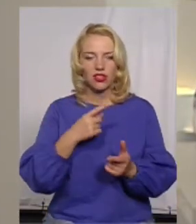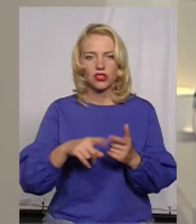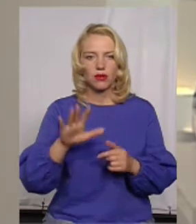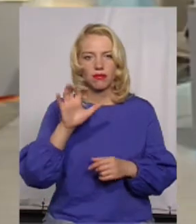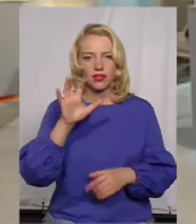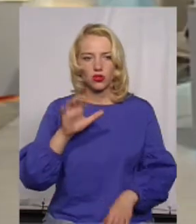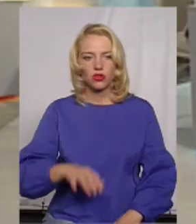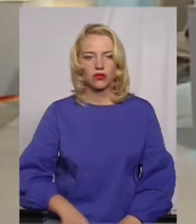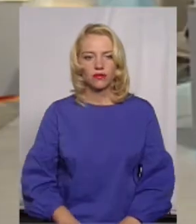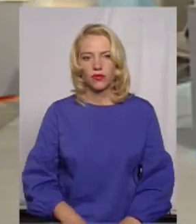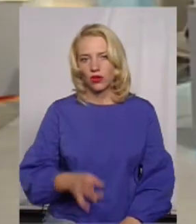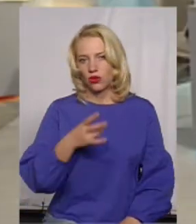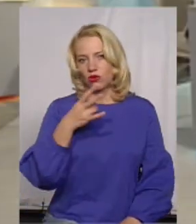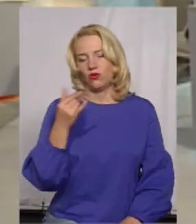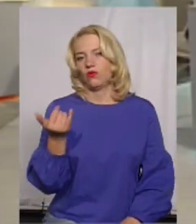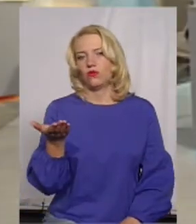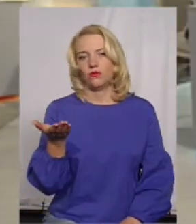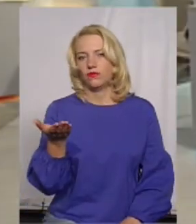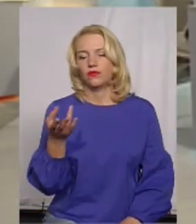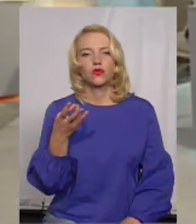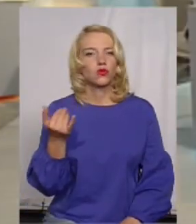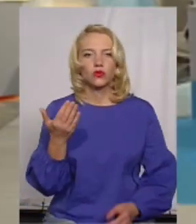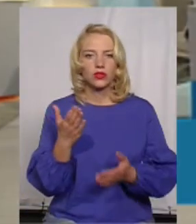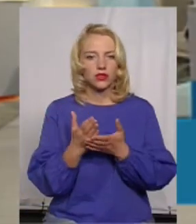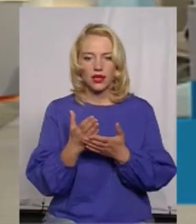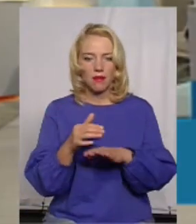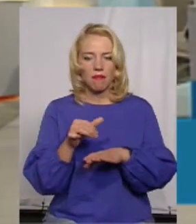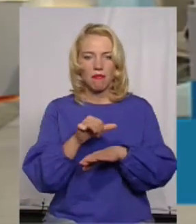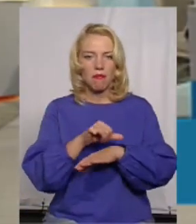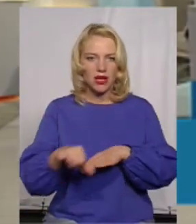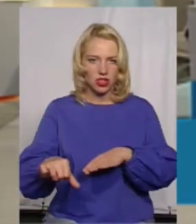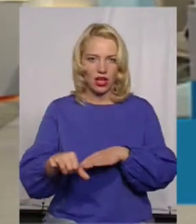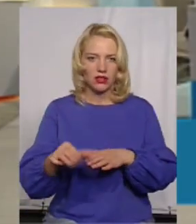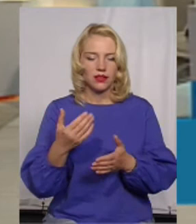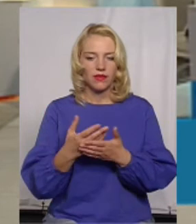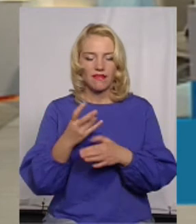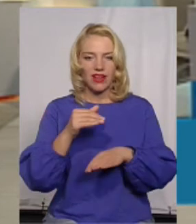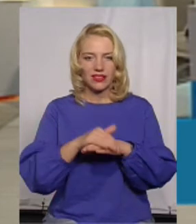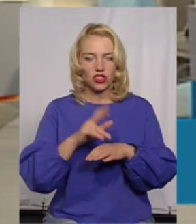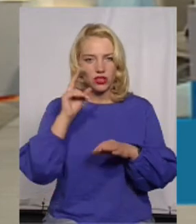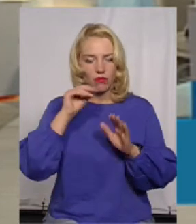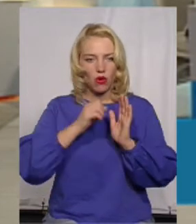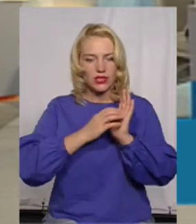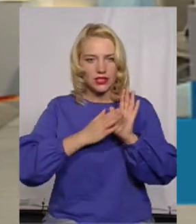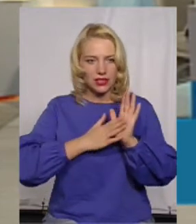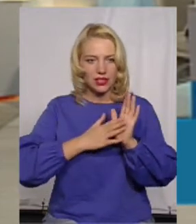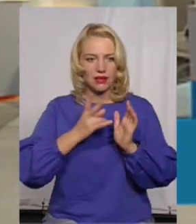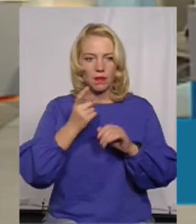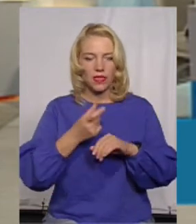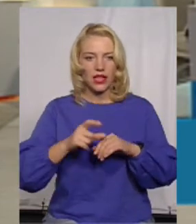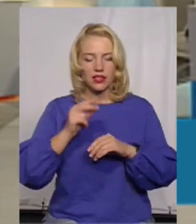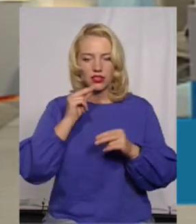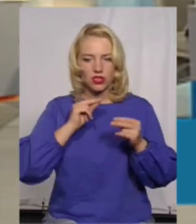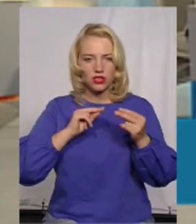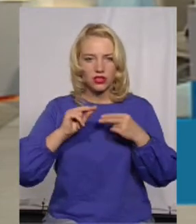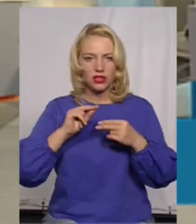Ну, нуль. Все. Нуль все. Є певна межа, так. На фактичний показник, тобто, найкращий